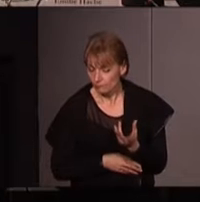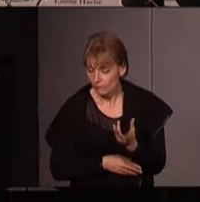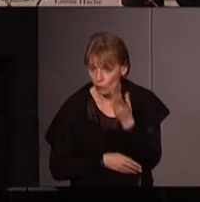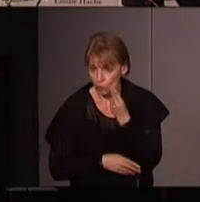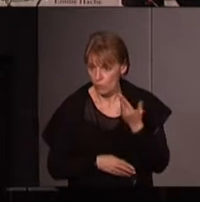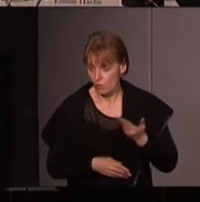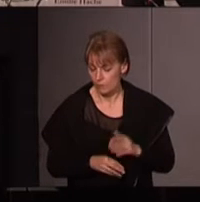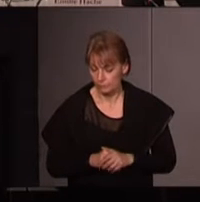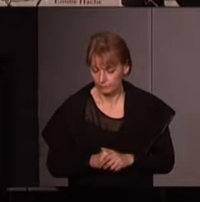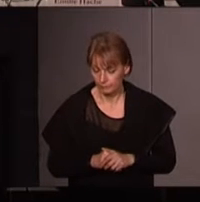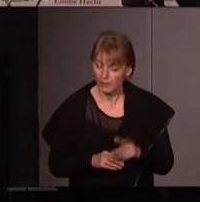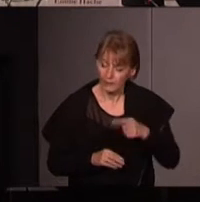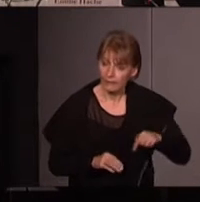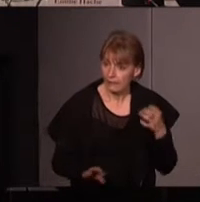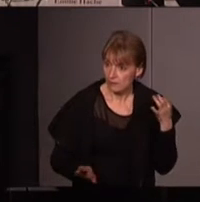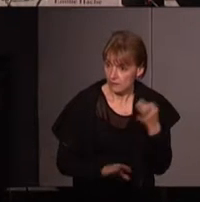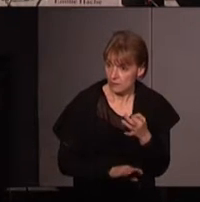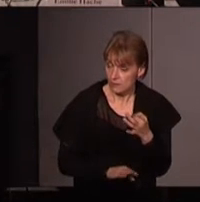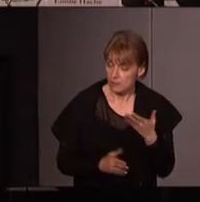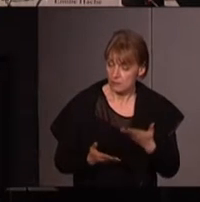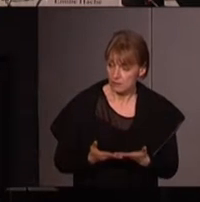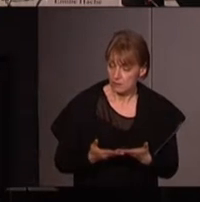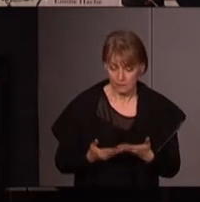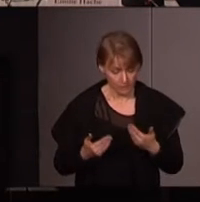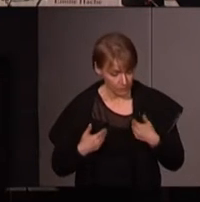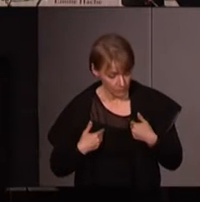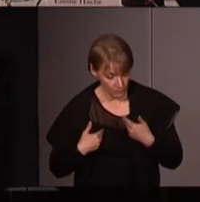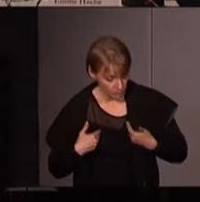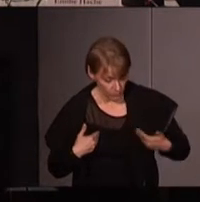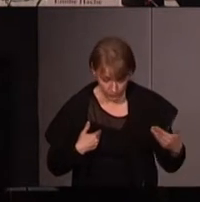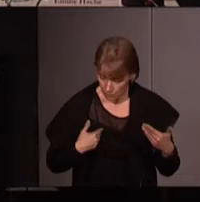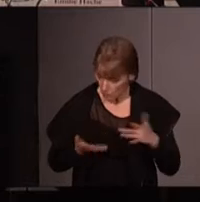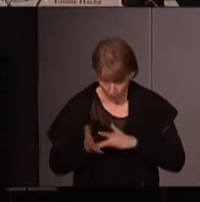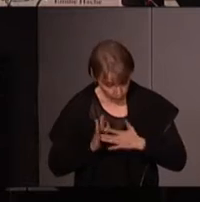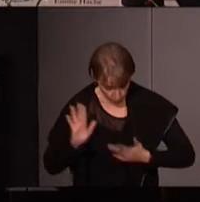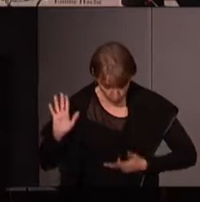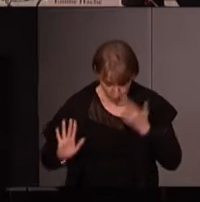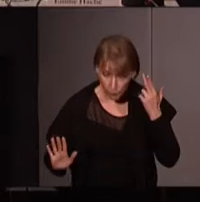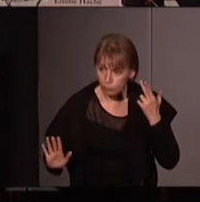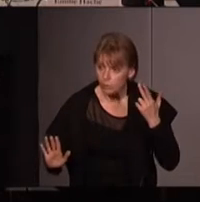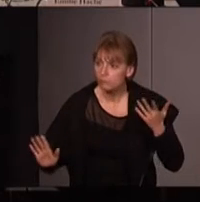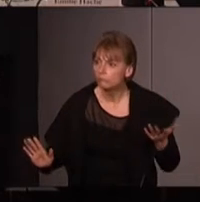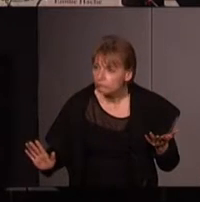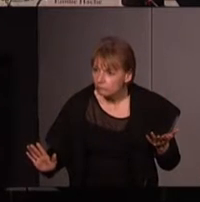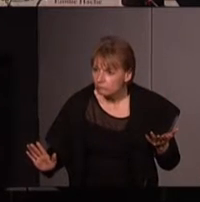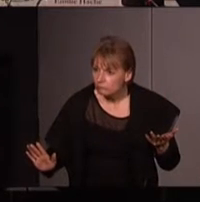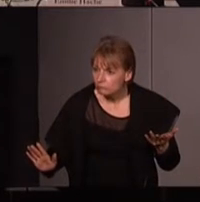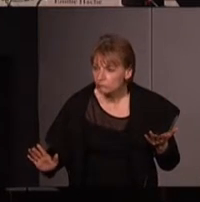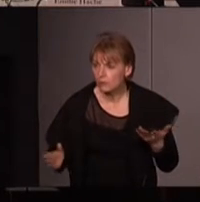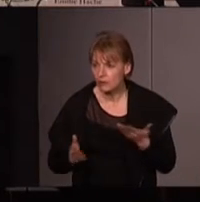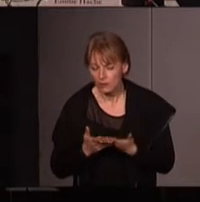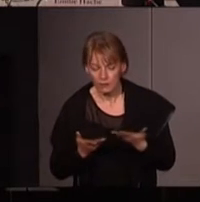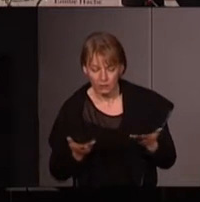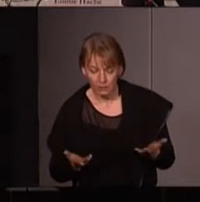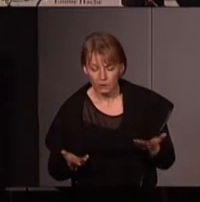elles ont dit il faut on nous a coupé toutes au fait on nous a dans cette